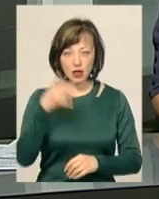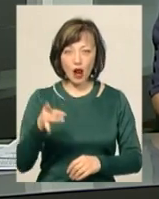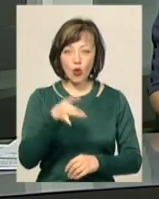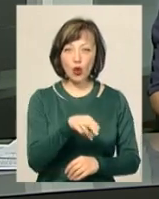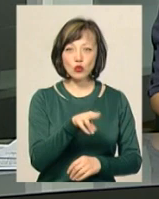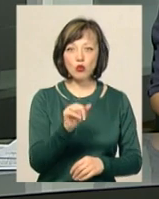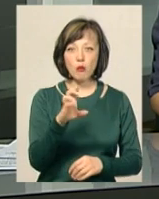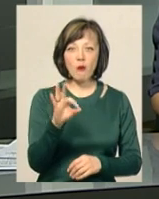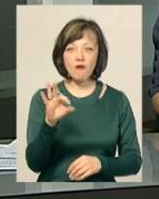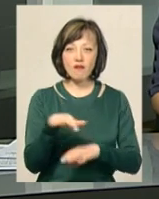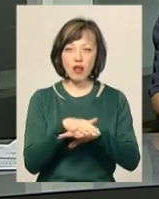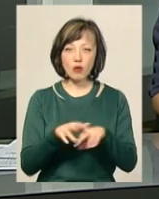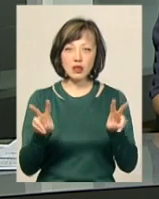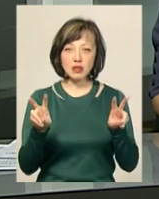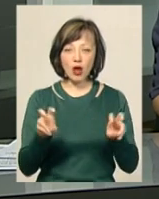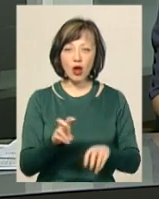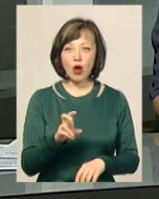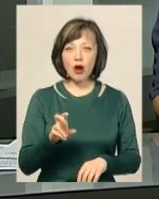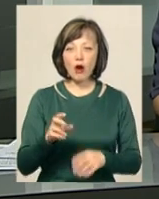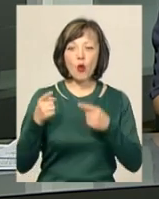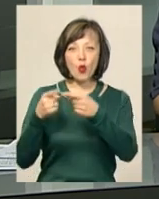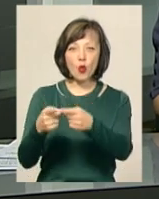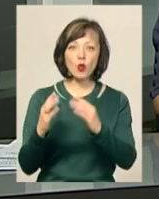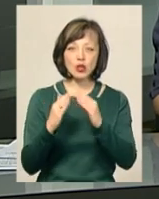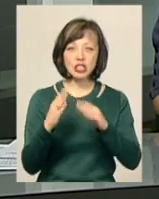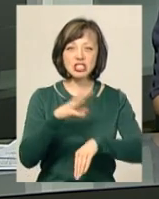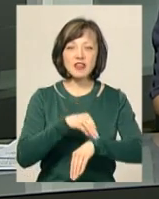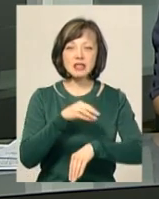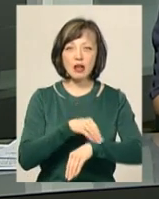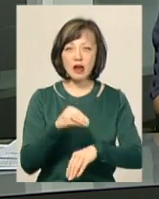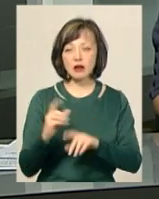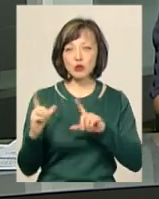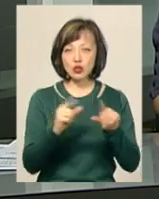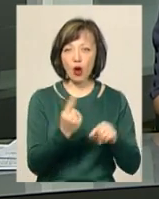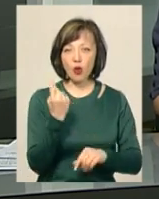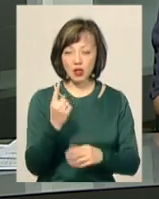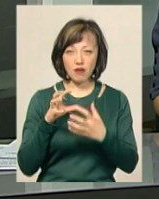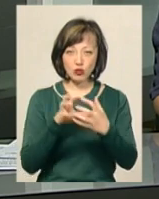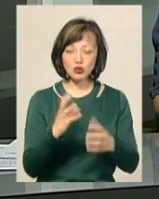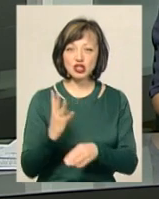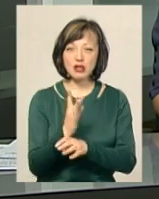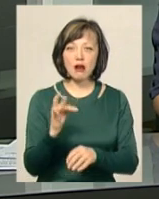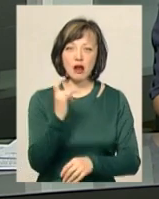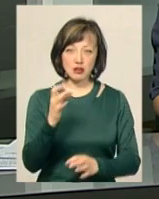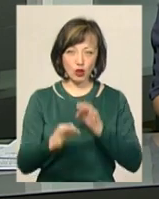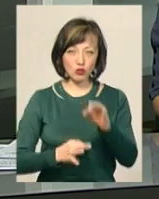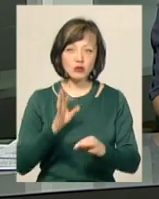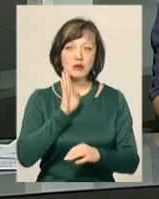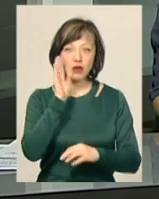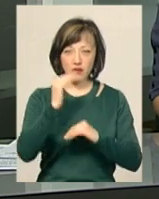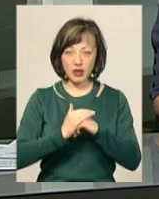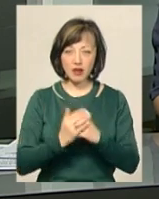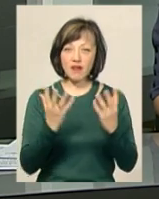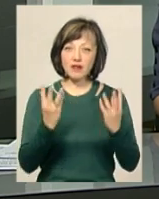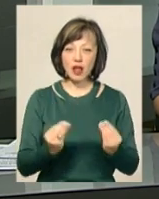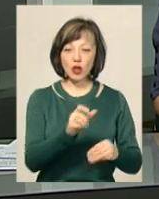Дубове. У народі його називають «хутір Швейцарія». До його околиць доїжджає один автобус чотири рази на добу – зранку та ввечері.